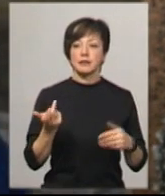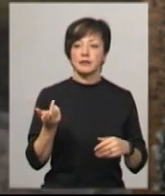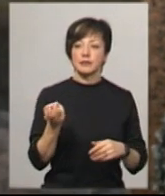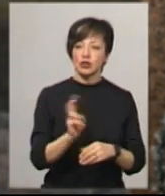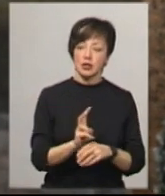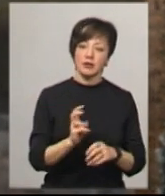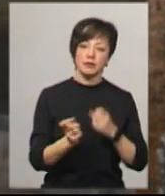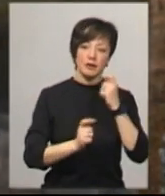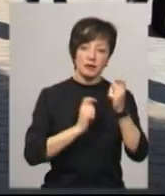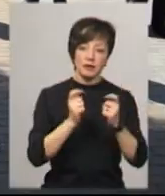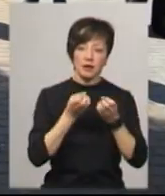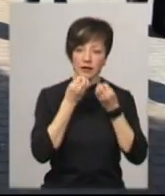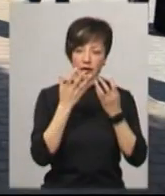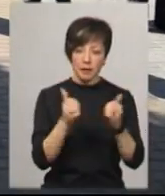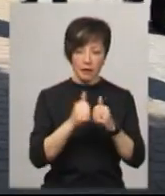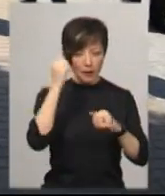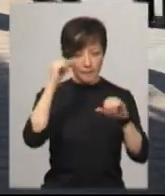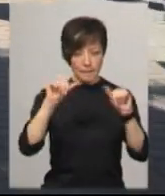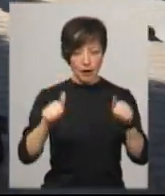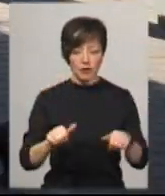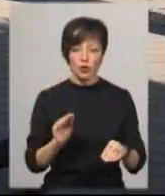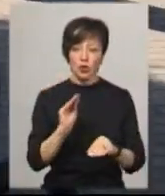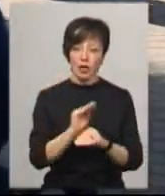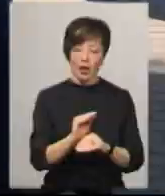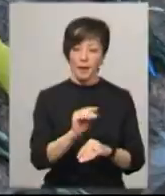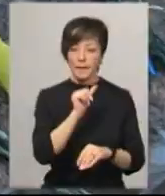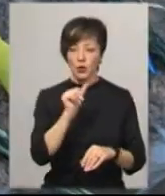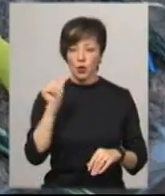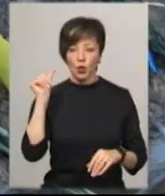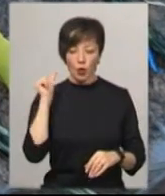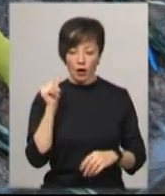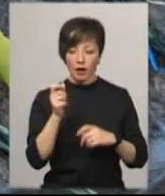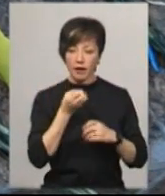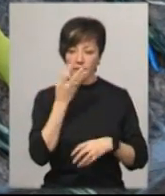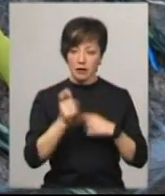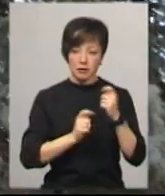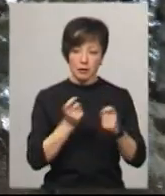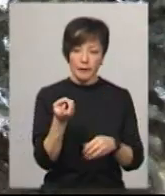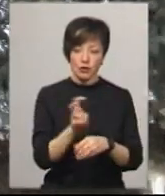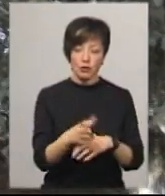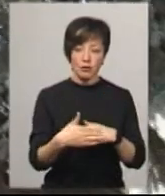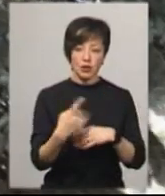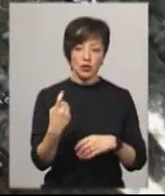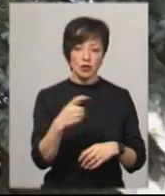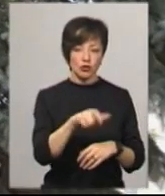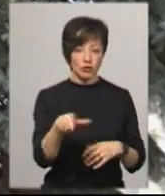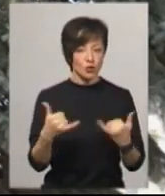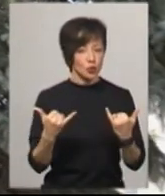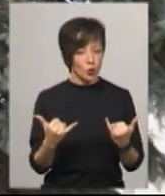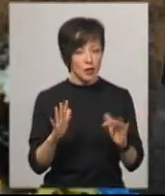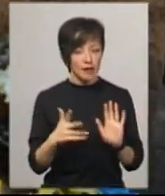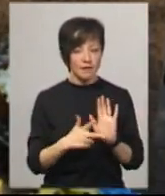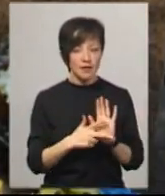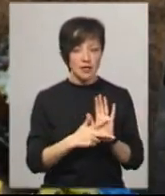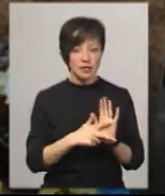поставити квіти біля пам'ятника. Емілія Німсович додає, минулого року покласти квіти до погрудня прийшло близько ста чоловік, сьогодні тільки